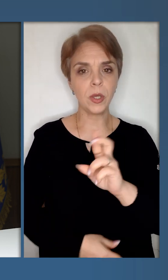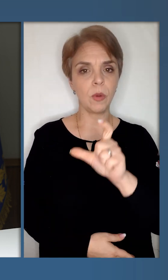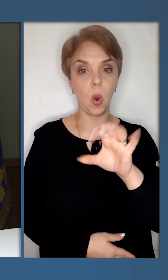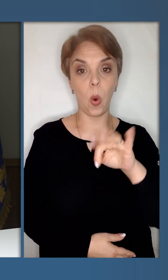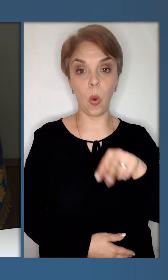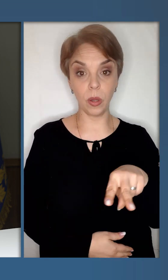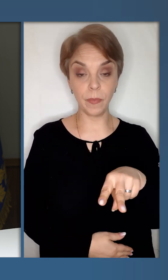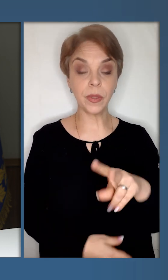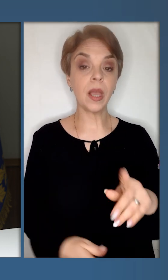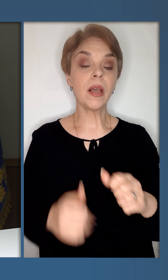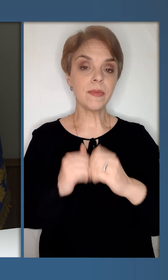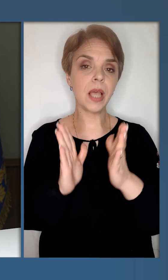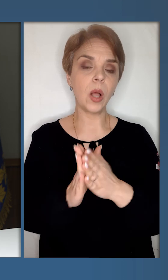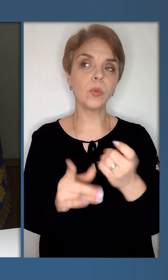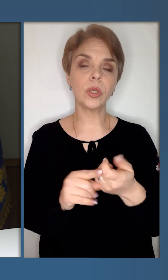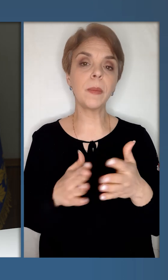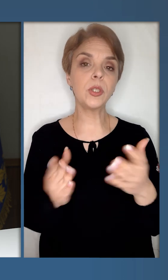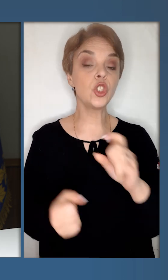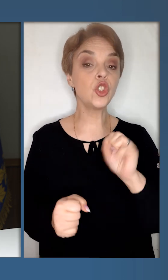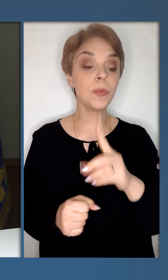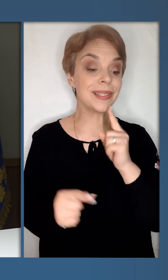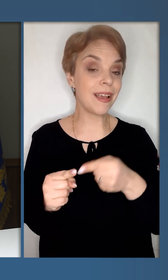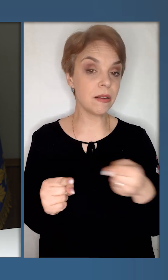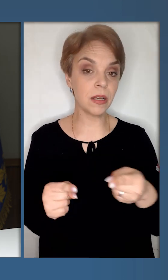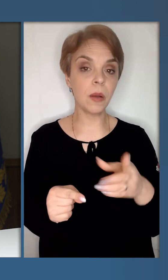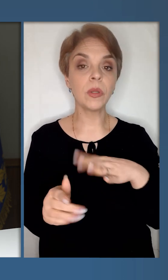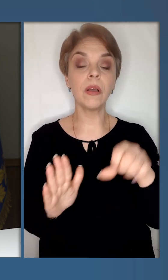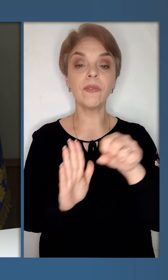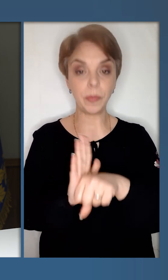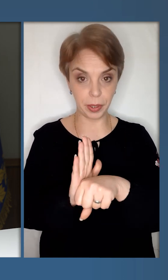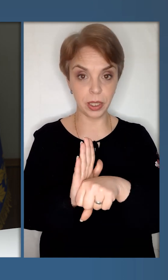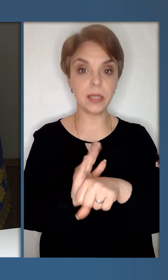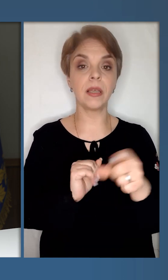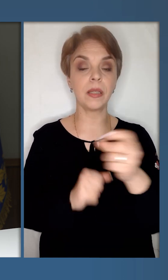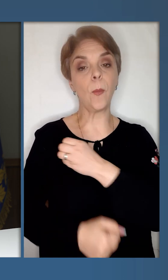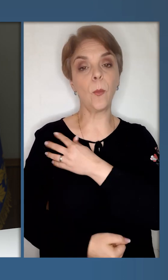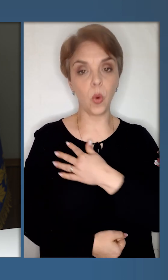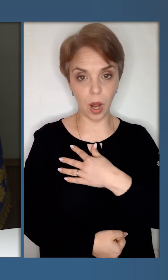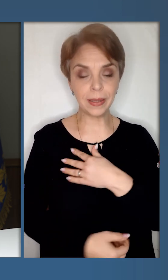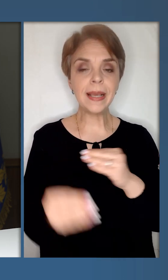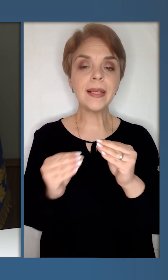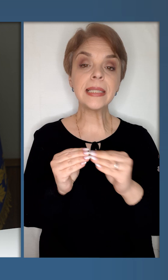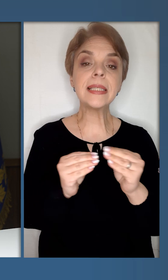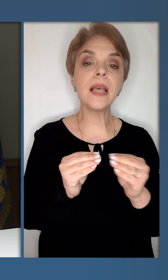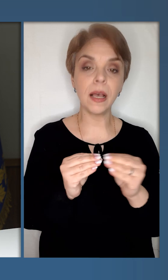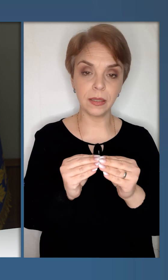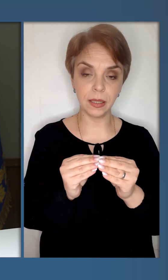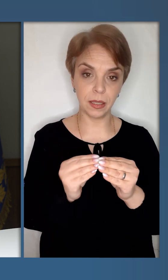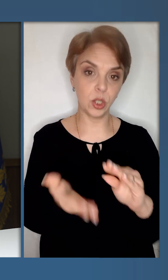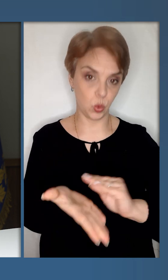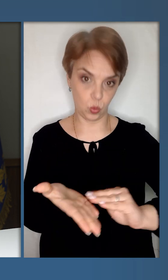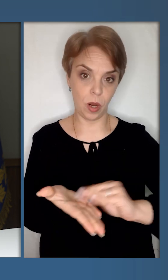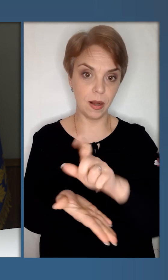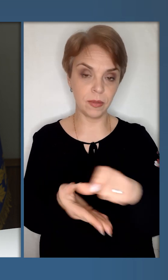Бенджамін Холл. Загалом трохи більше, ніж за рік, були вбиті та поранені десятки